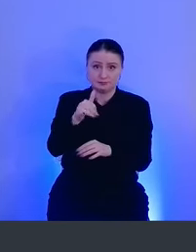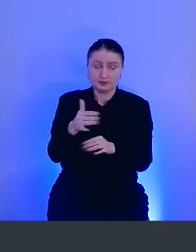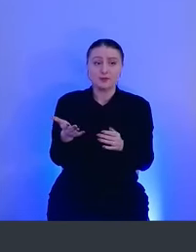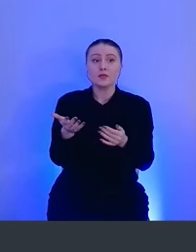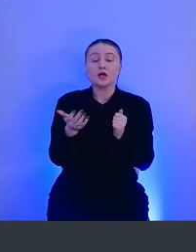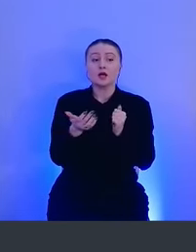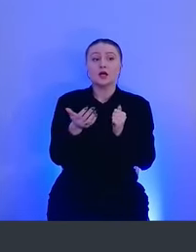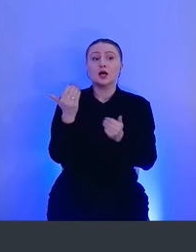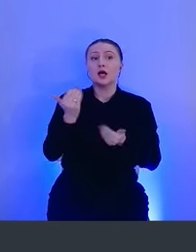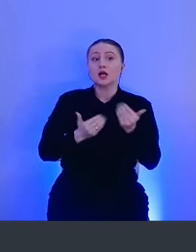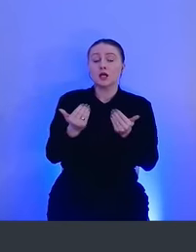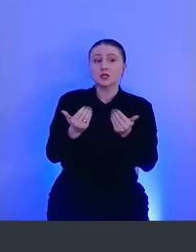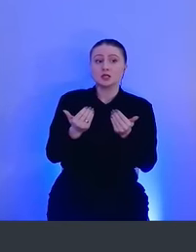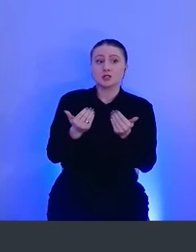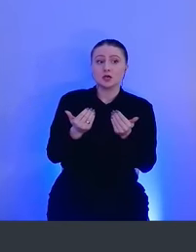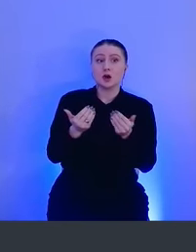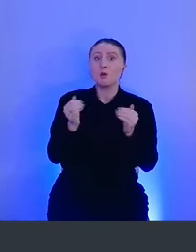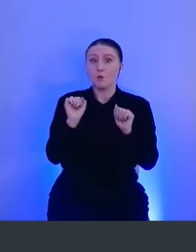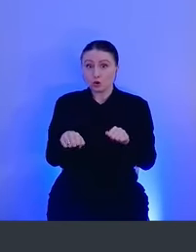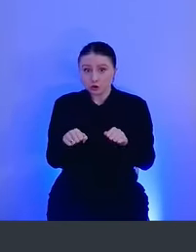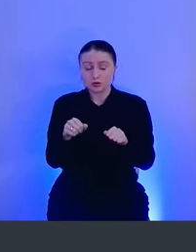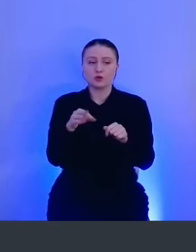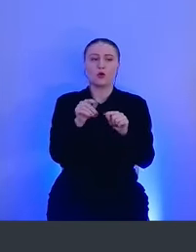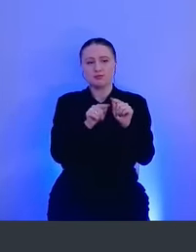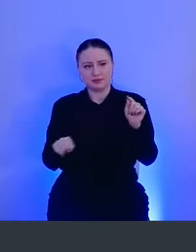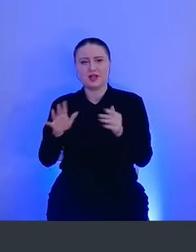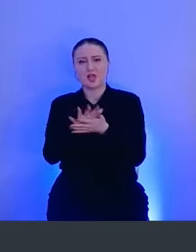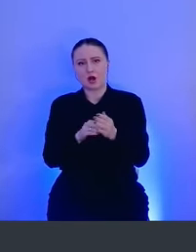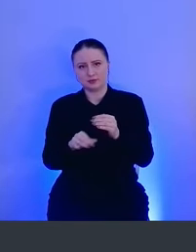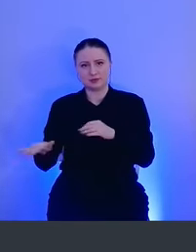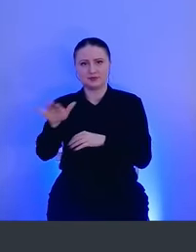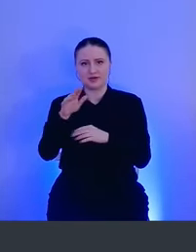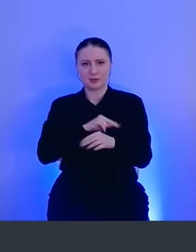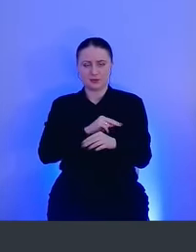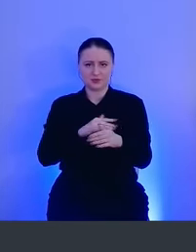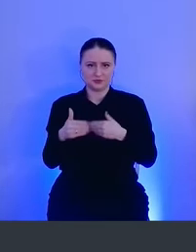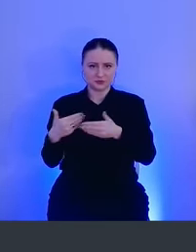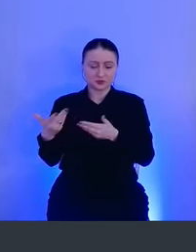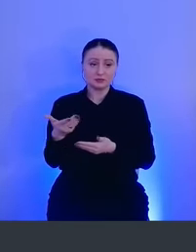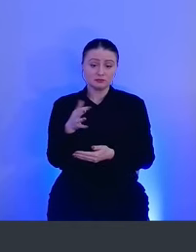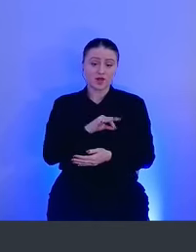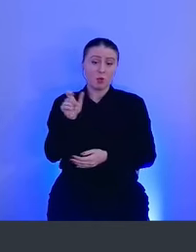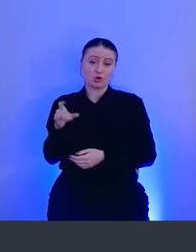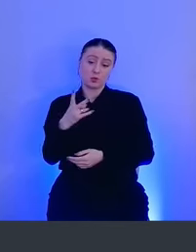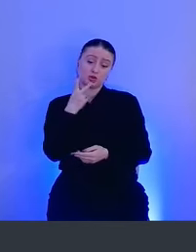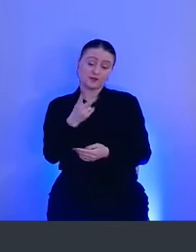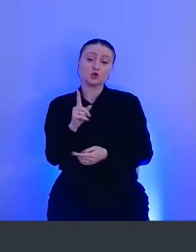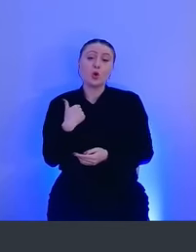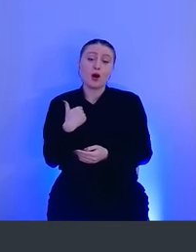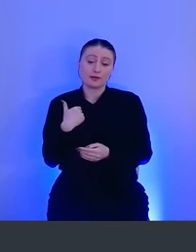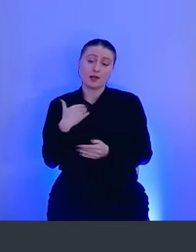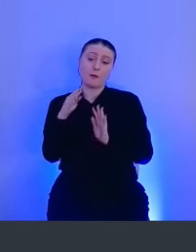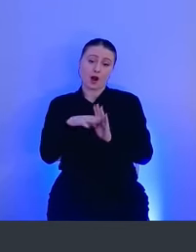Если можно, то, конечно же, она идет дальше и просто пользователь видит то, что хотел видеть,